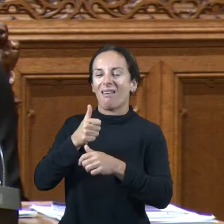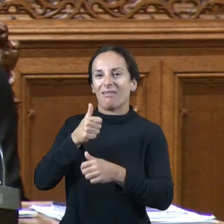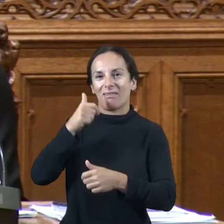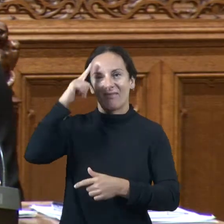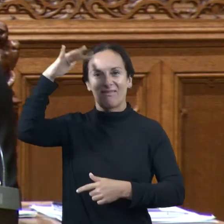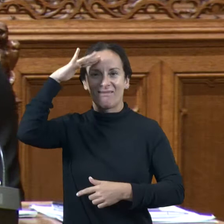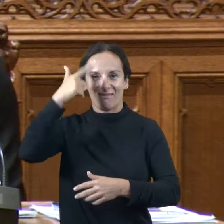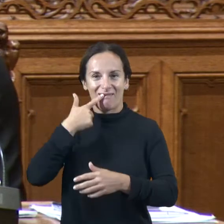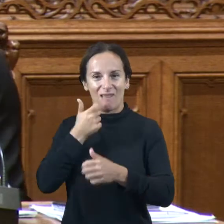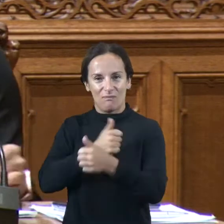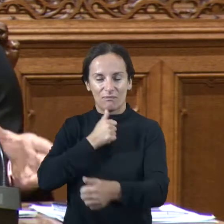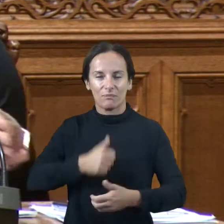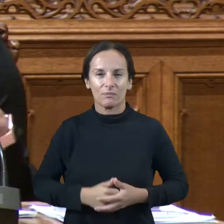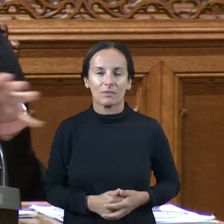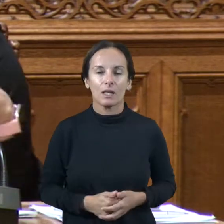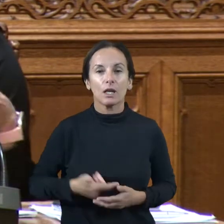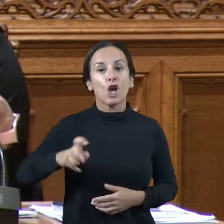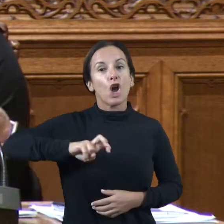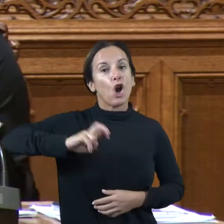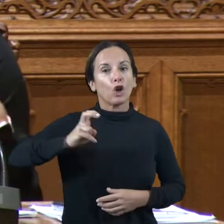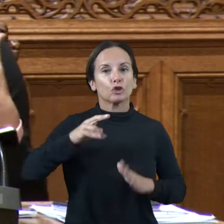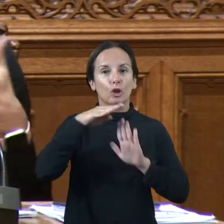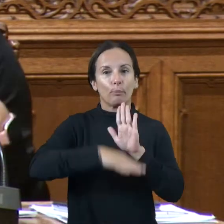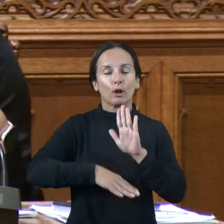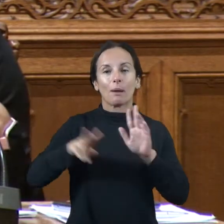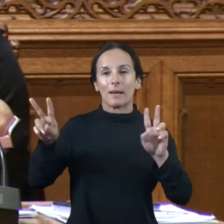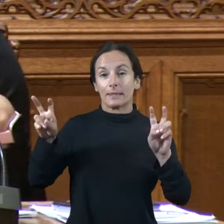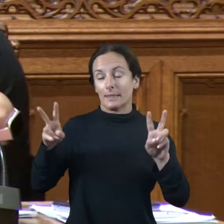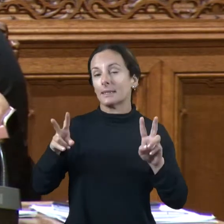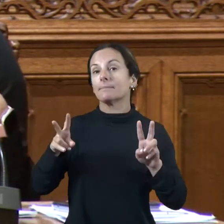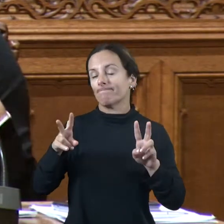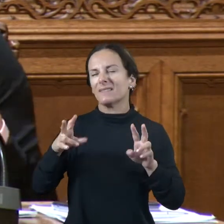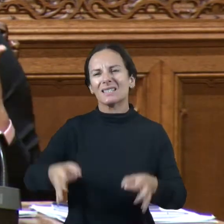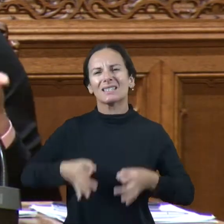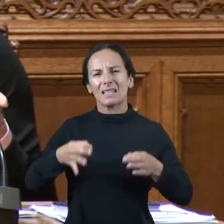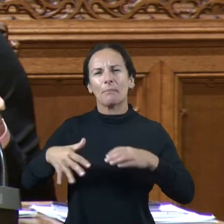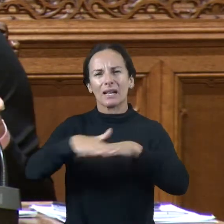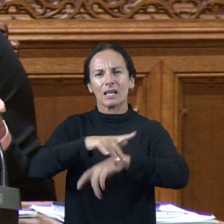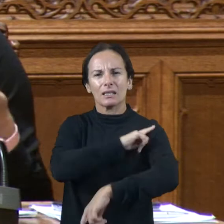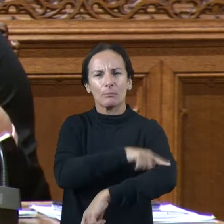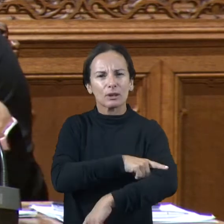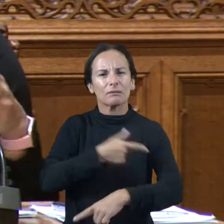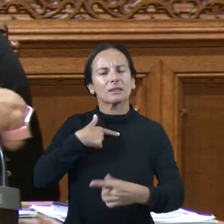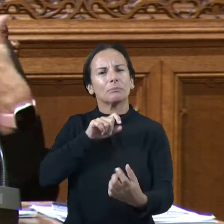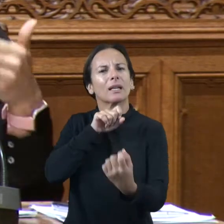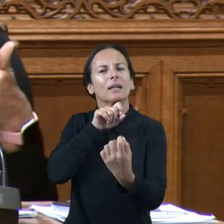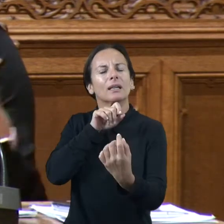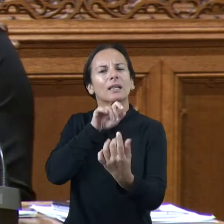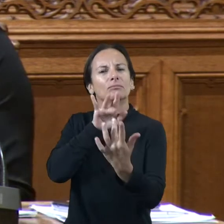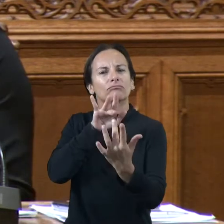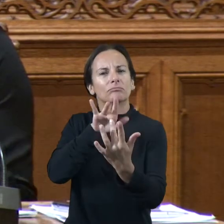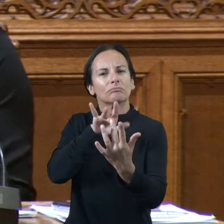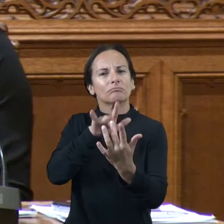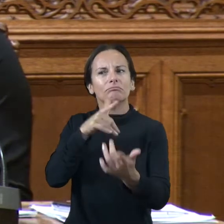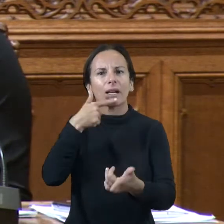formació que tenim és el pla d'assessorament que sempre hi ha hagut un feedback amb esteixit esportiu que depèn de les demandes que tenguem però nosaltres ens posem